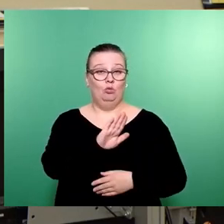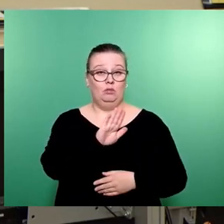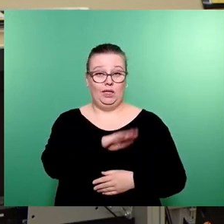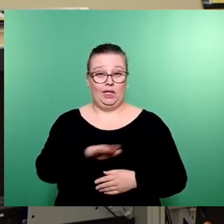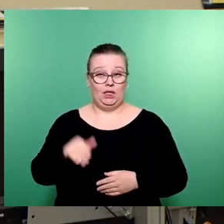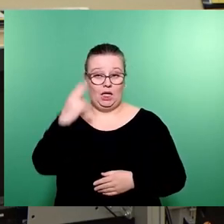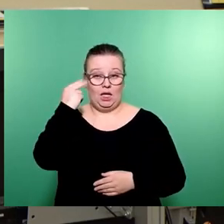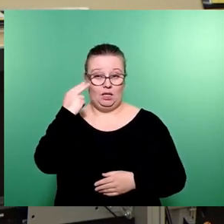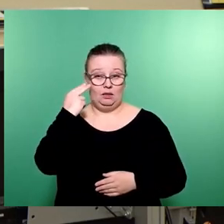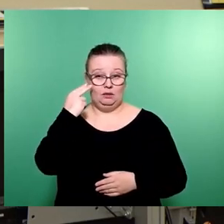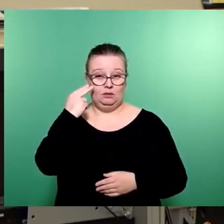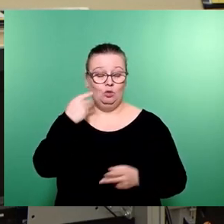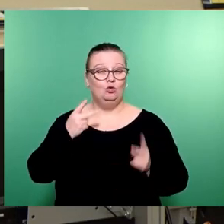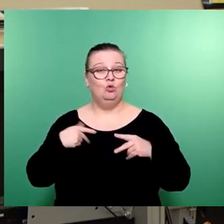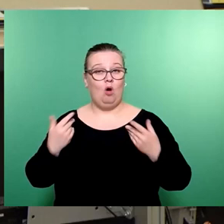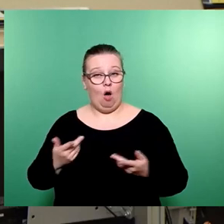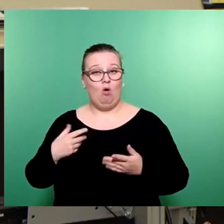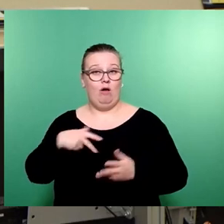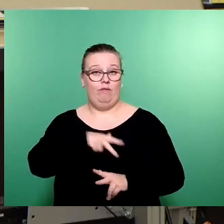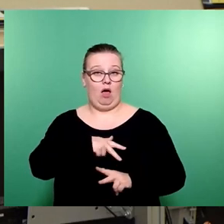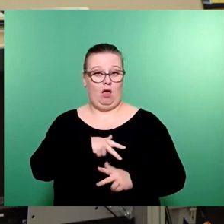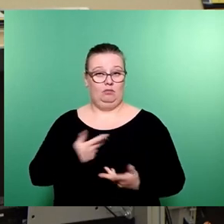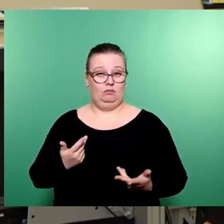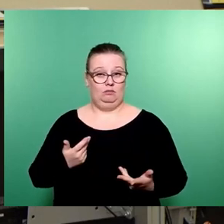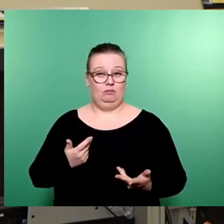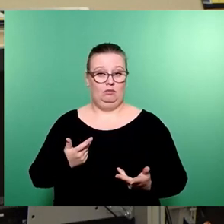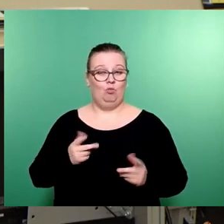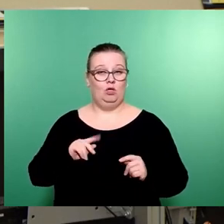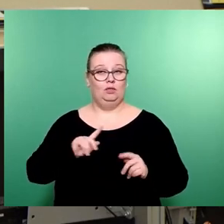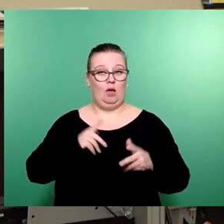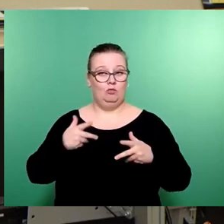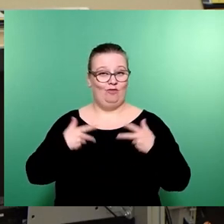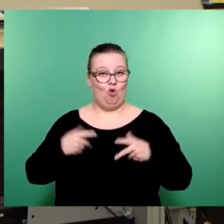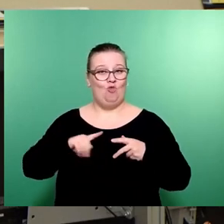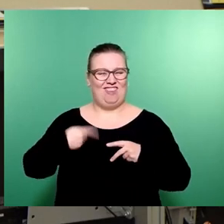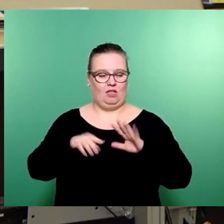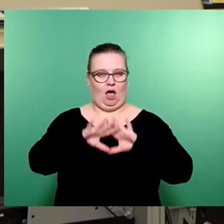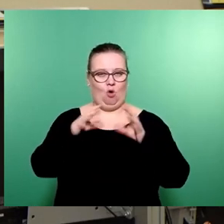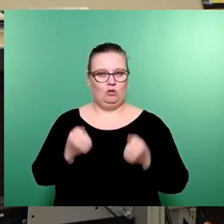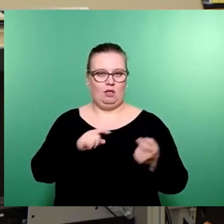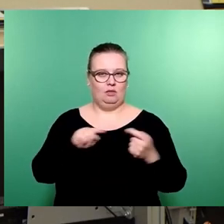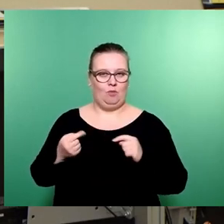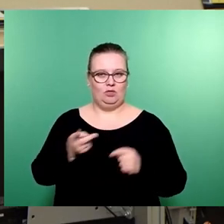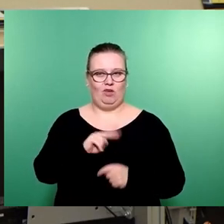und so sollte das auch stattfinden. Insoweit freue ich mich auf die nächste Haushaltsdebatte 2024.